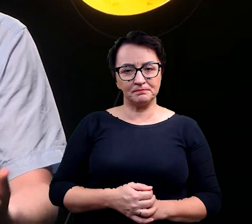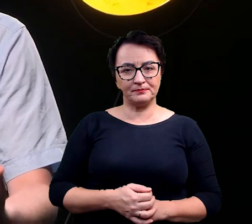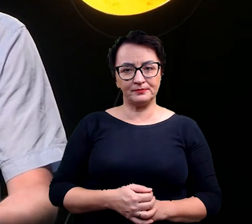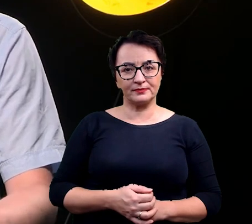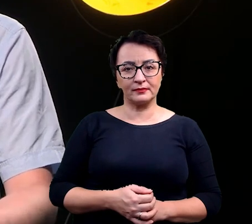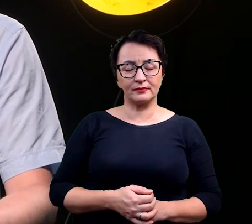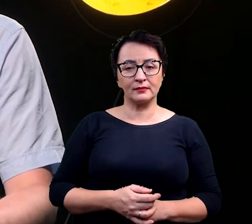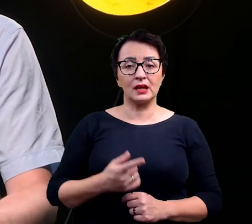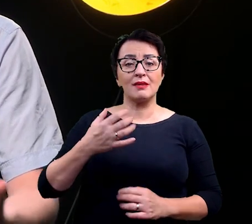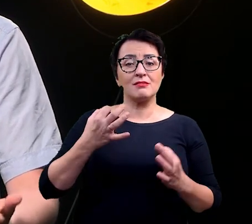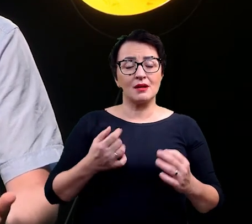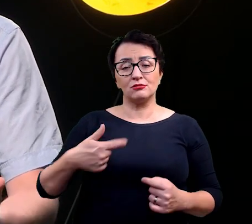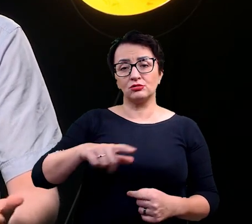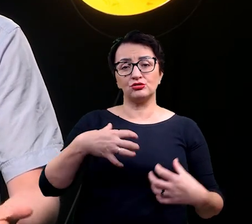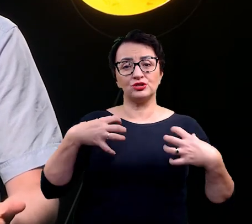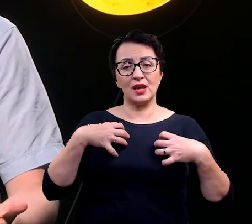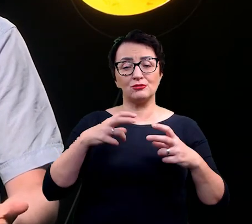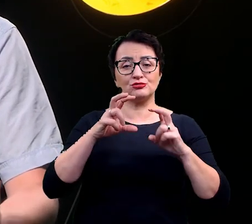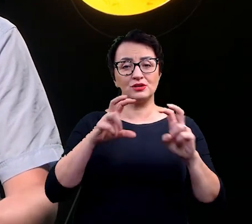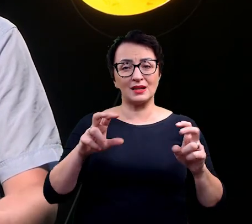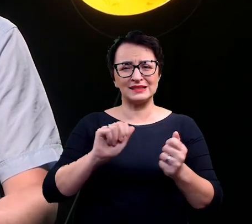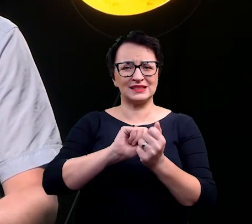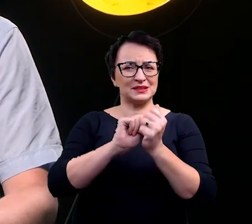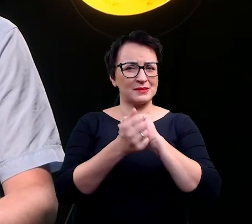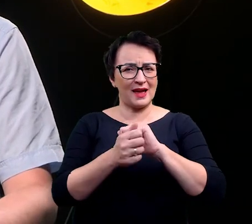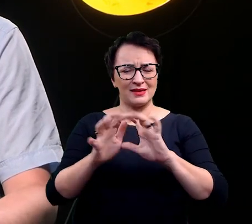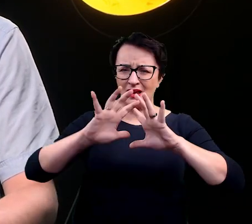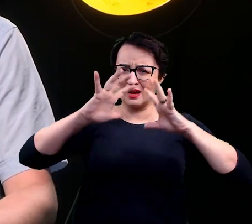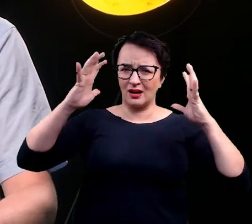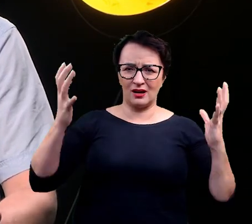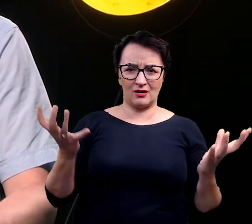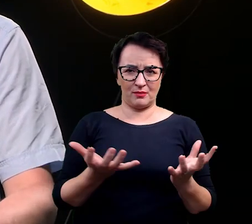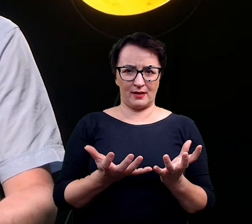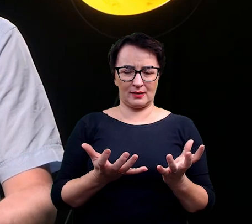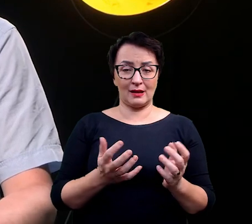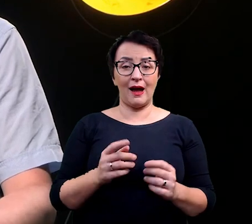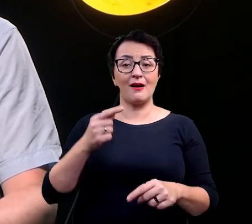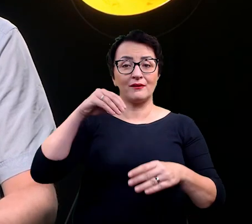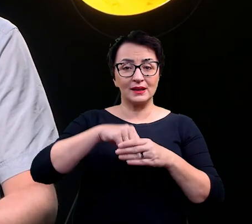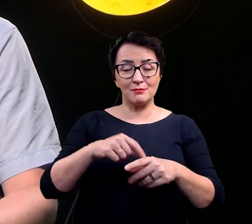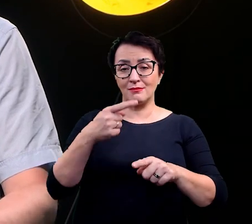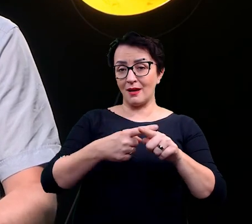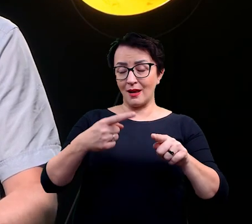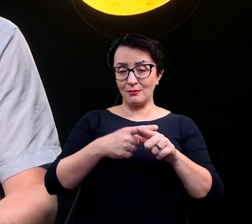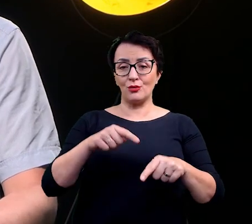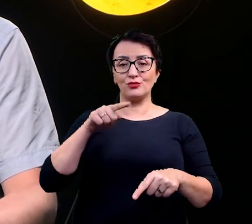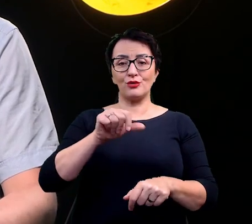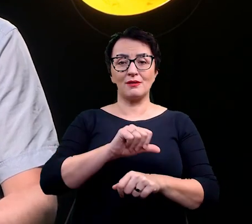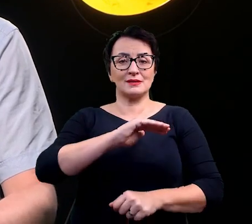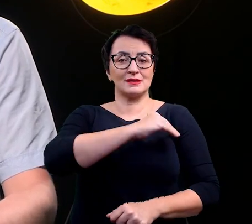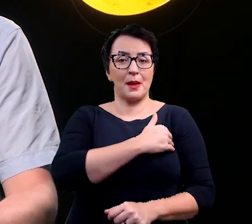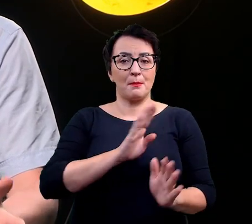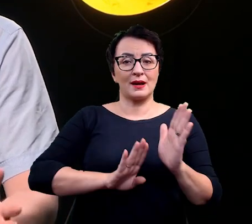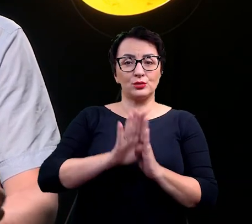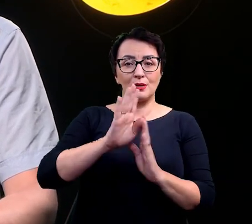początku tej mojej prezentacji, że żyjemy w czasach globalnej zmiany. A jednym z elementów tej zmiany to jest wzrastająca temperatura